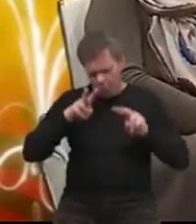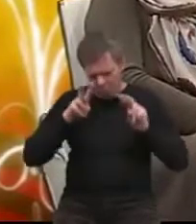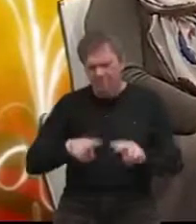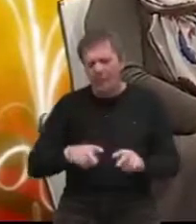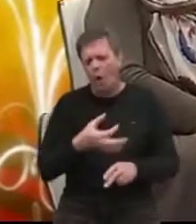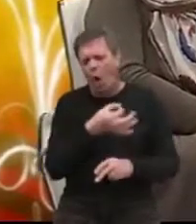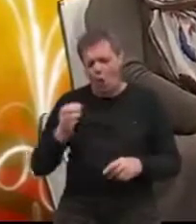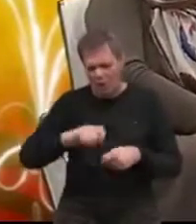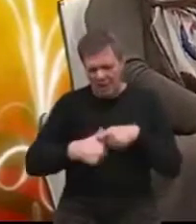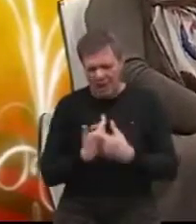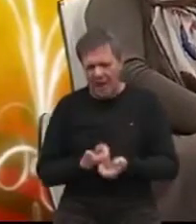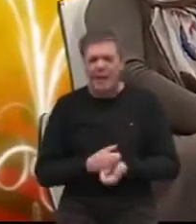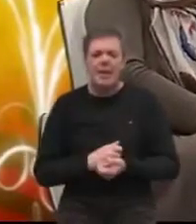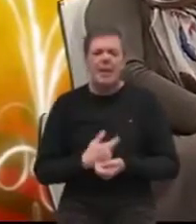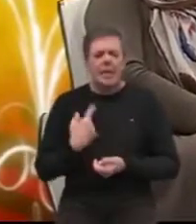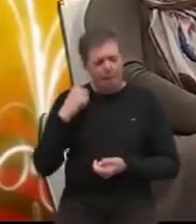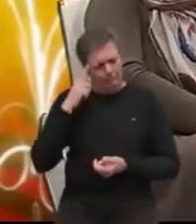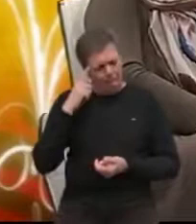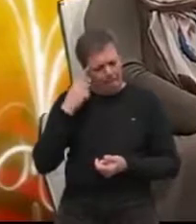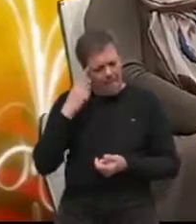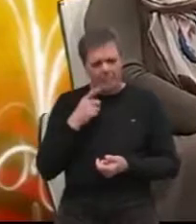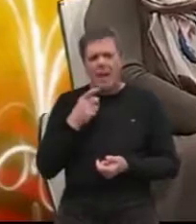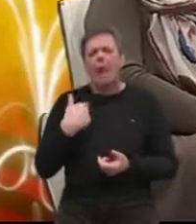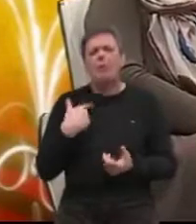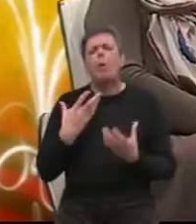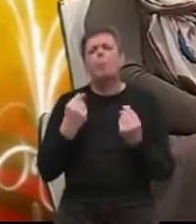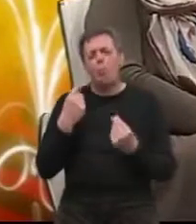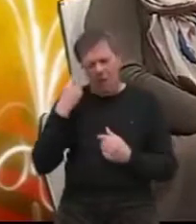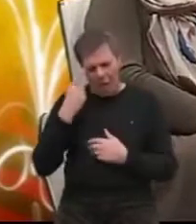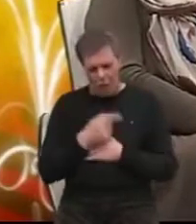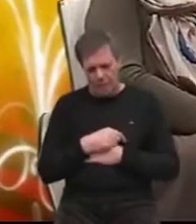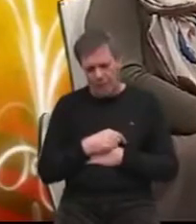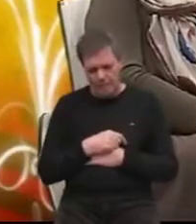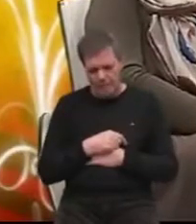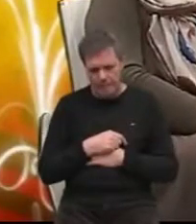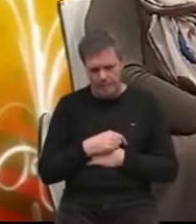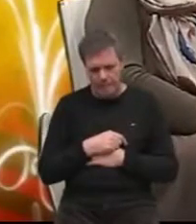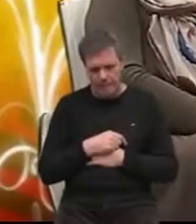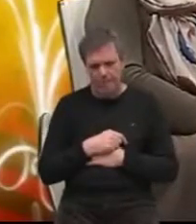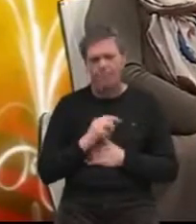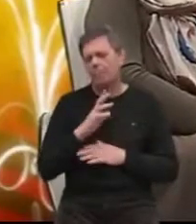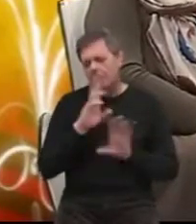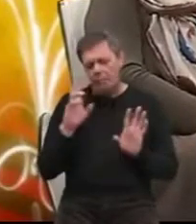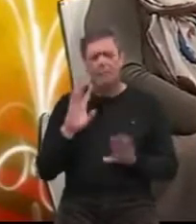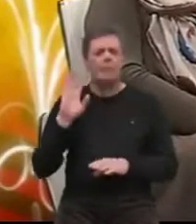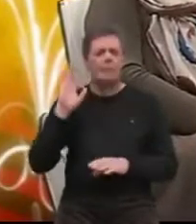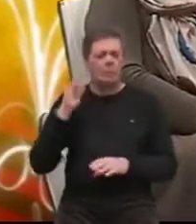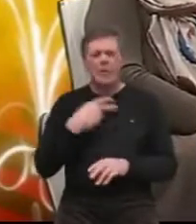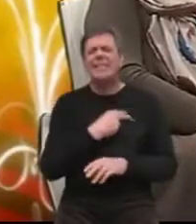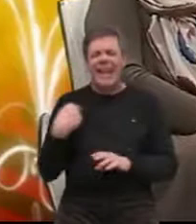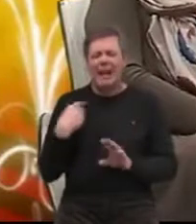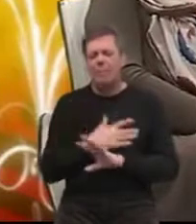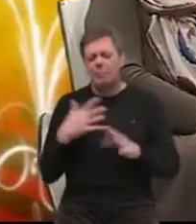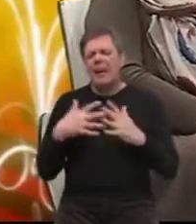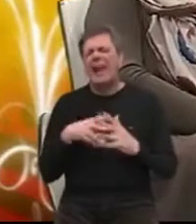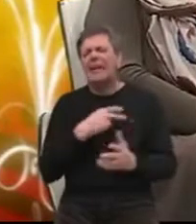odlična stvar i mislim da nam to puno znači. Nama to puno Gradski ureze zrasto ili? Grad Zagreb. Grad Zagreb. Znači,